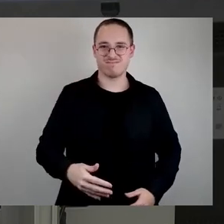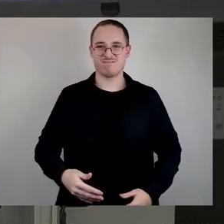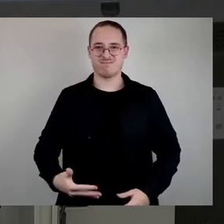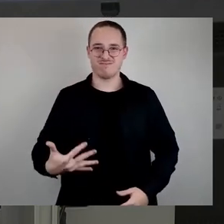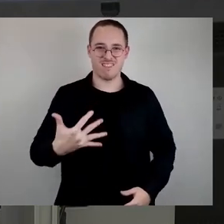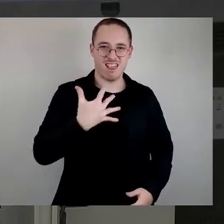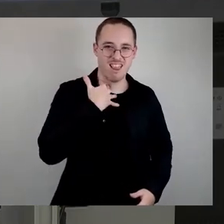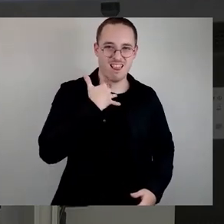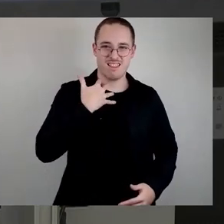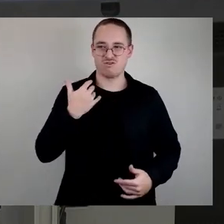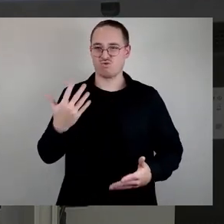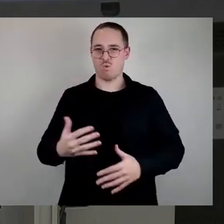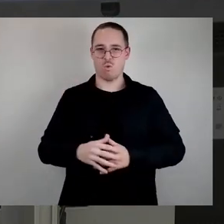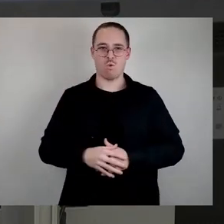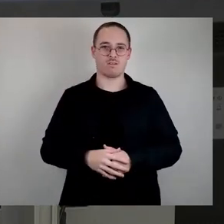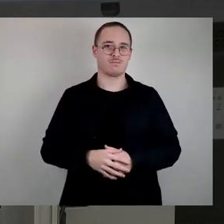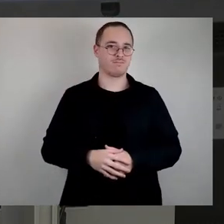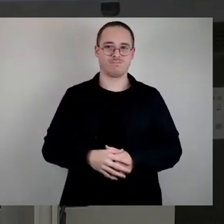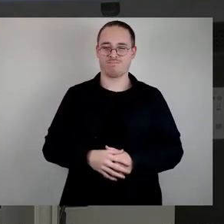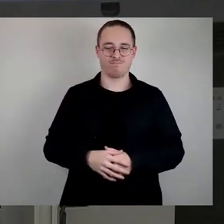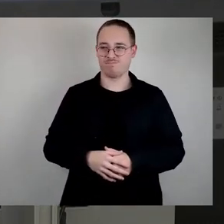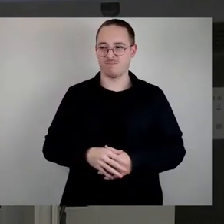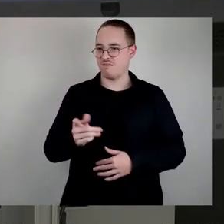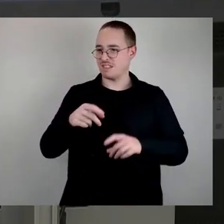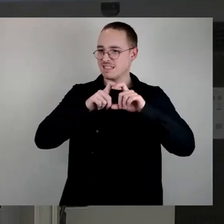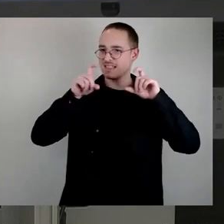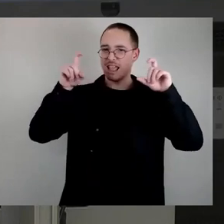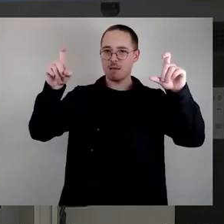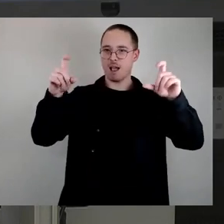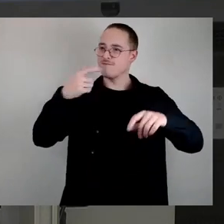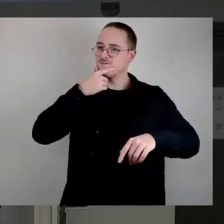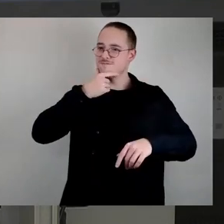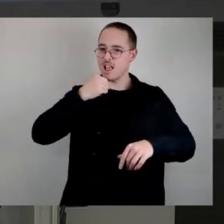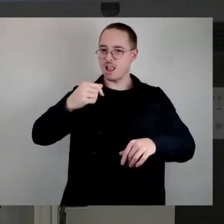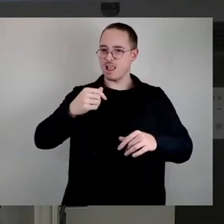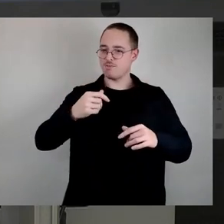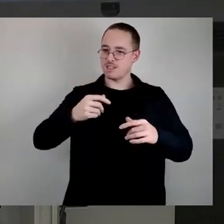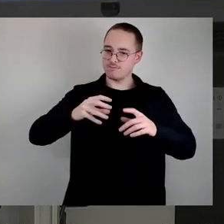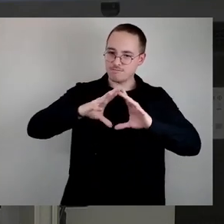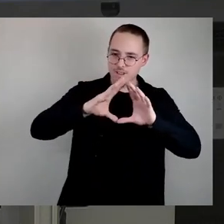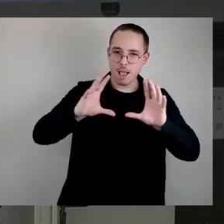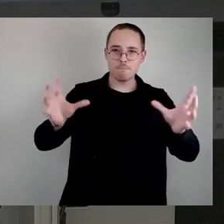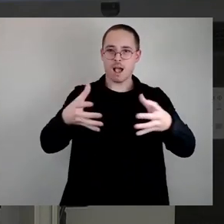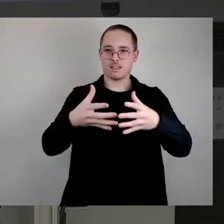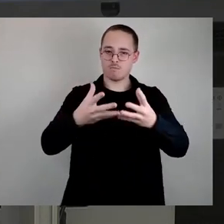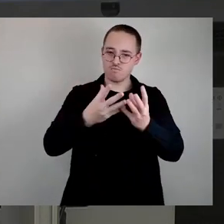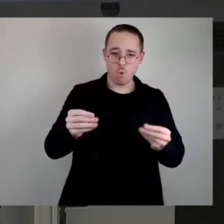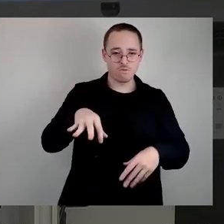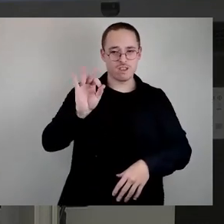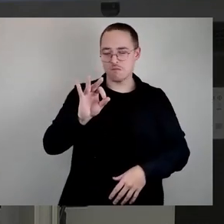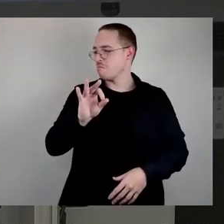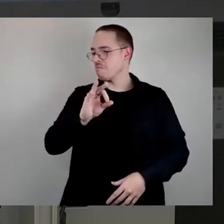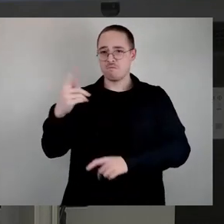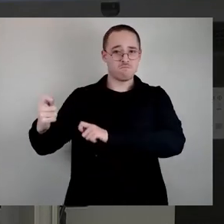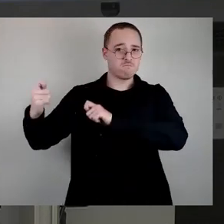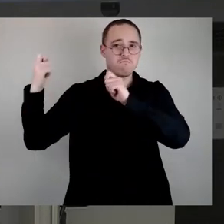konstruktiv mit dem Thema im Interesse der Bürgerinnen und Bürger, die ja so gerne zitiert werden,